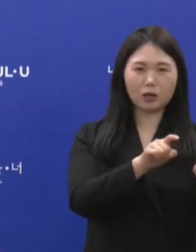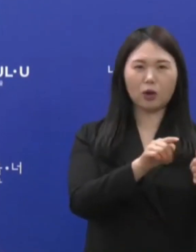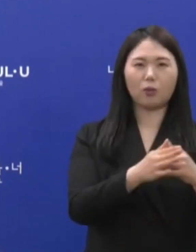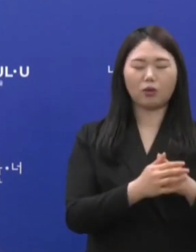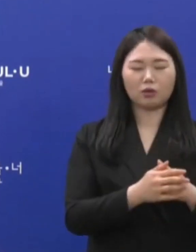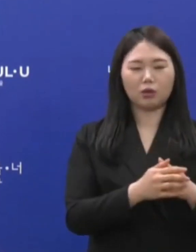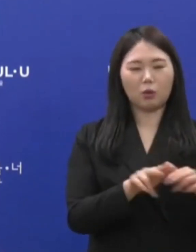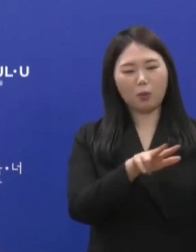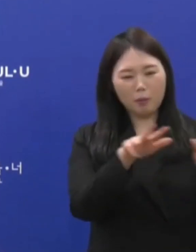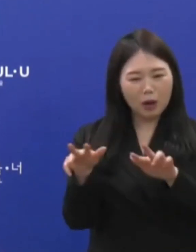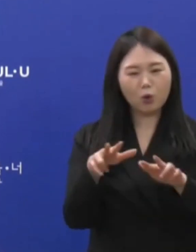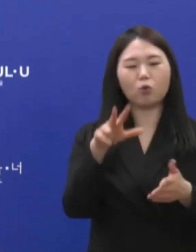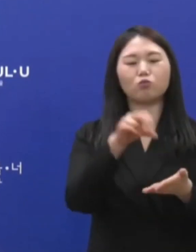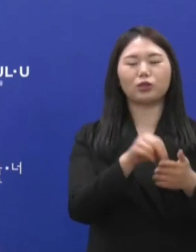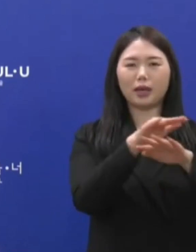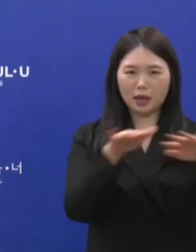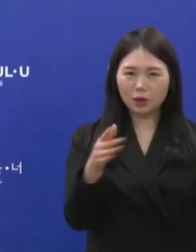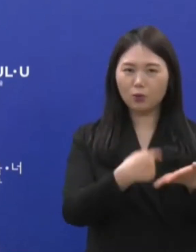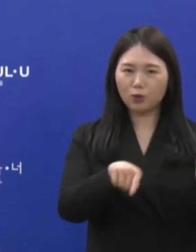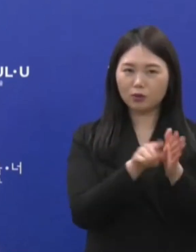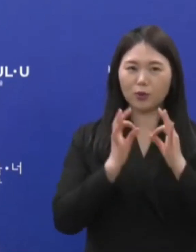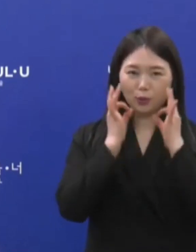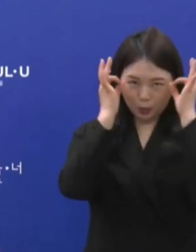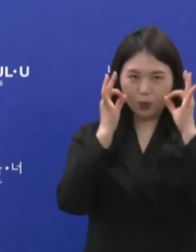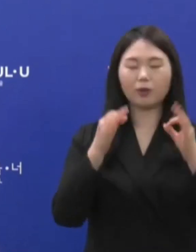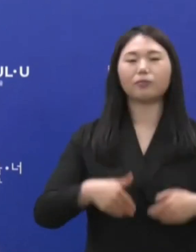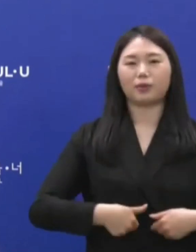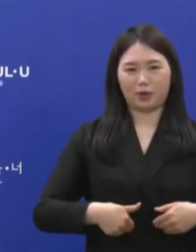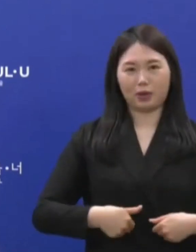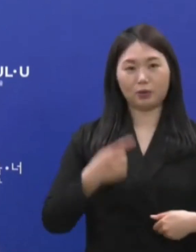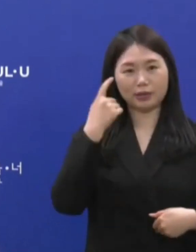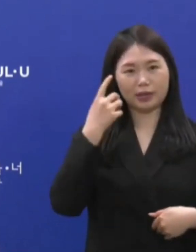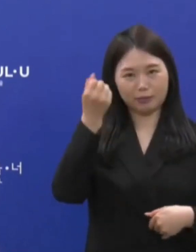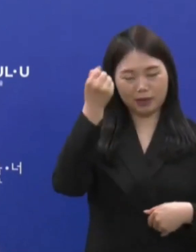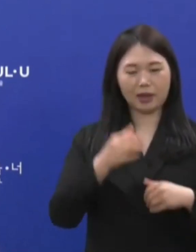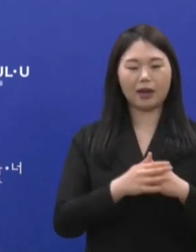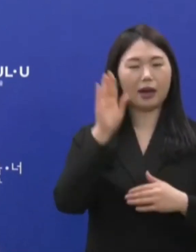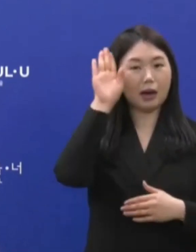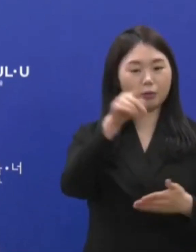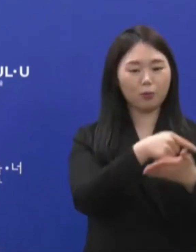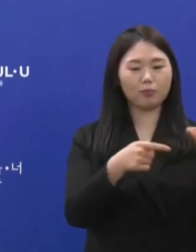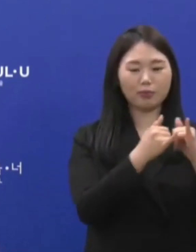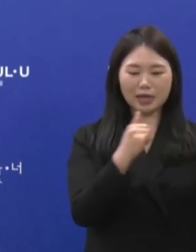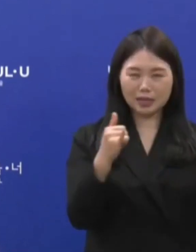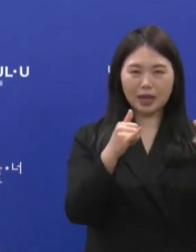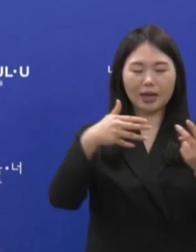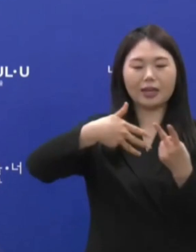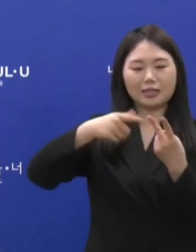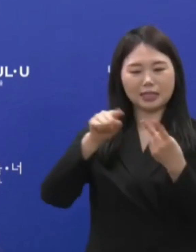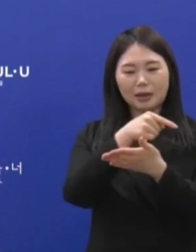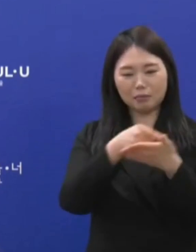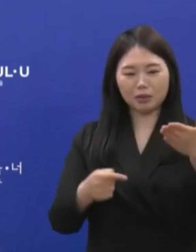동시에 성희롱, 성폭력 피해자 보호를 위해서 2차 피해가 가해질 경우에도 한치의